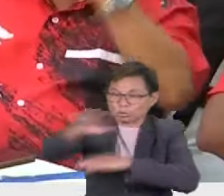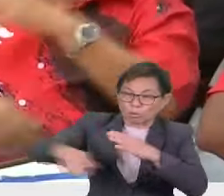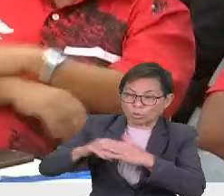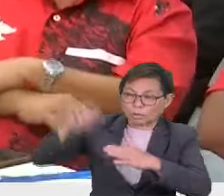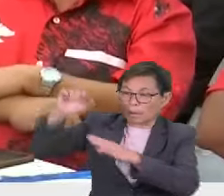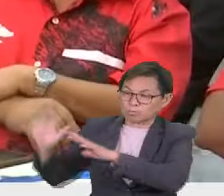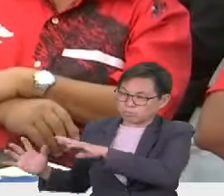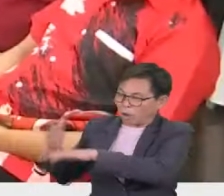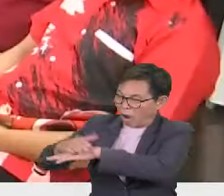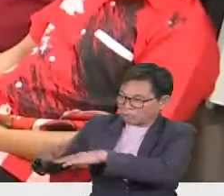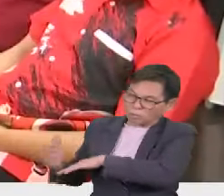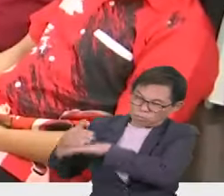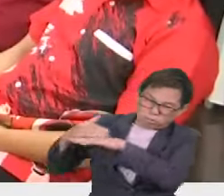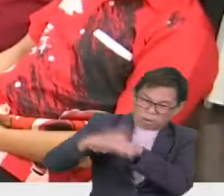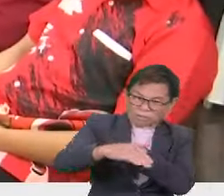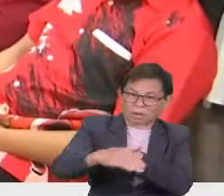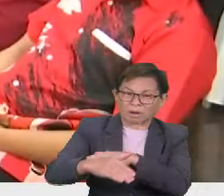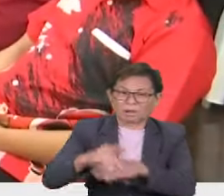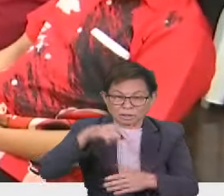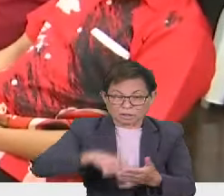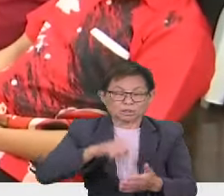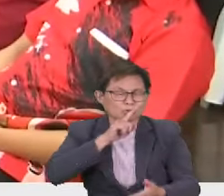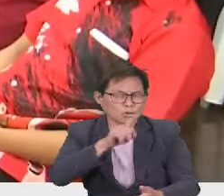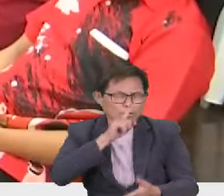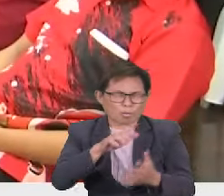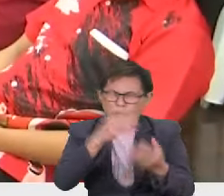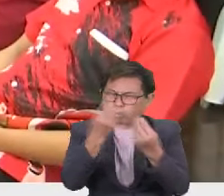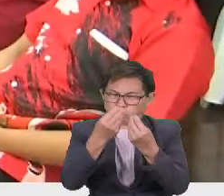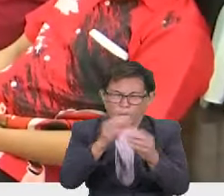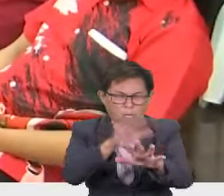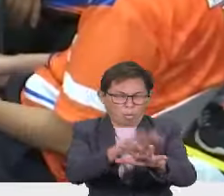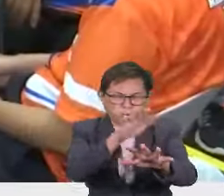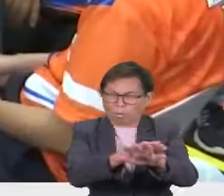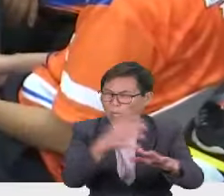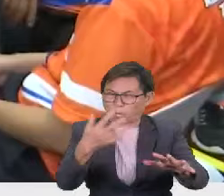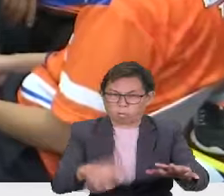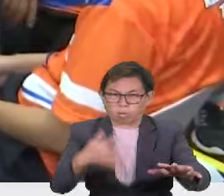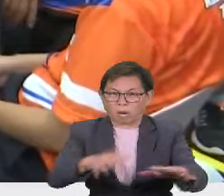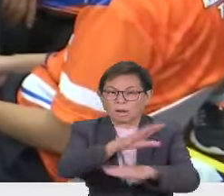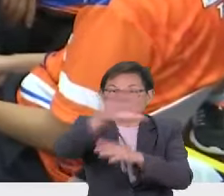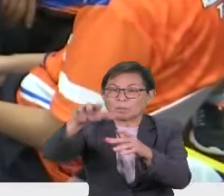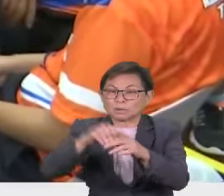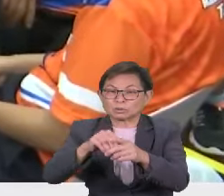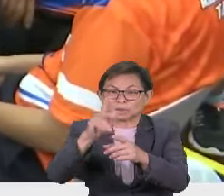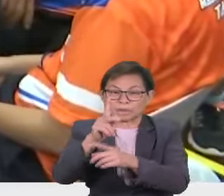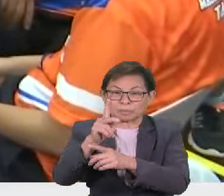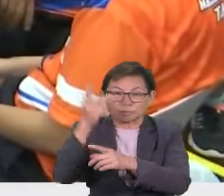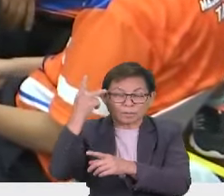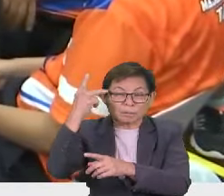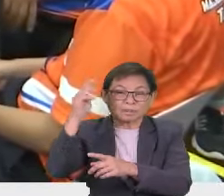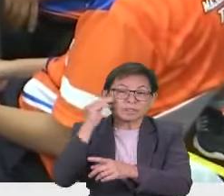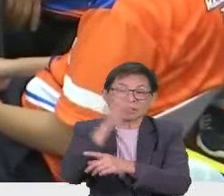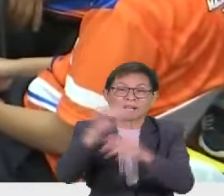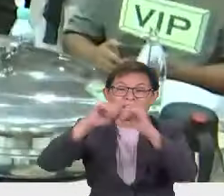Sabah. Dan ini adalah nombor yang sangat kuat, termasuklah kementerian dan